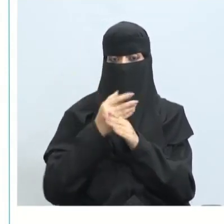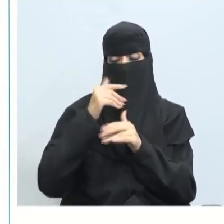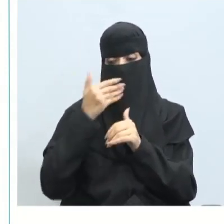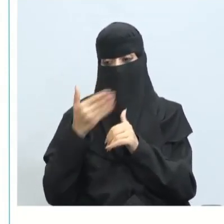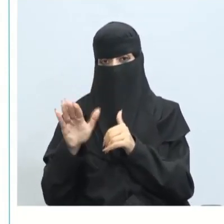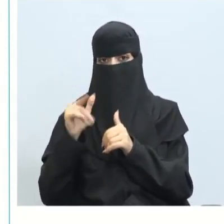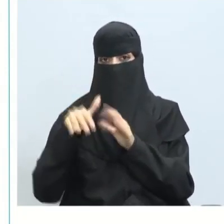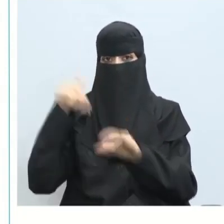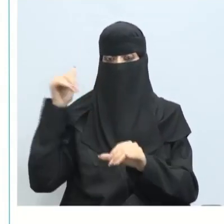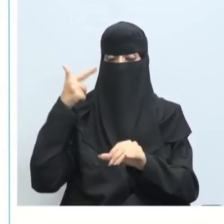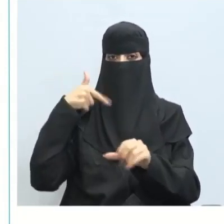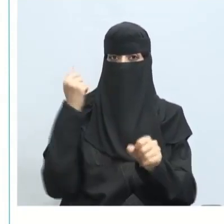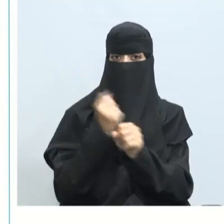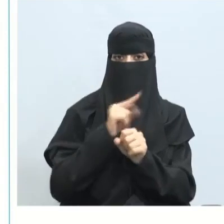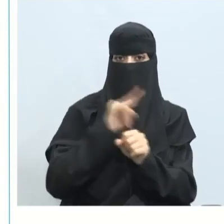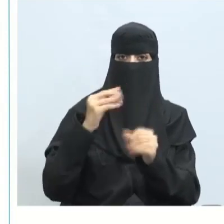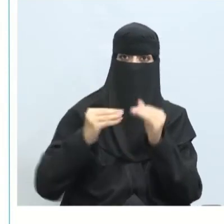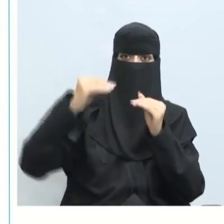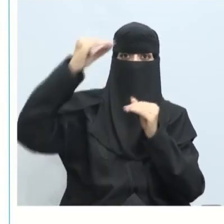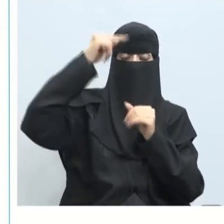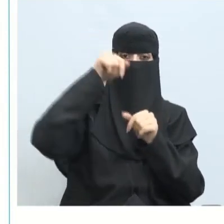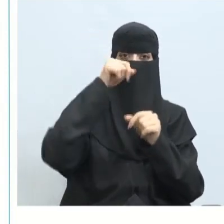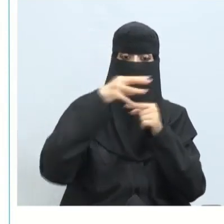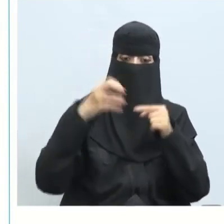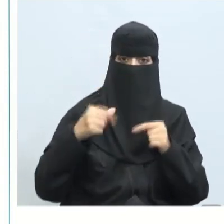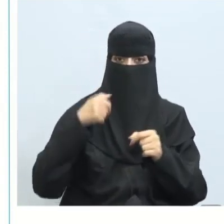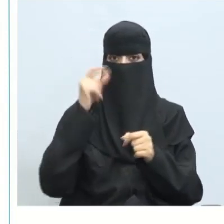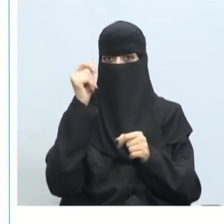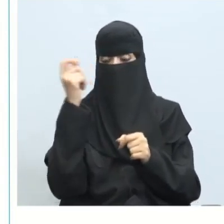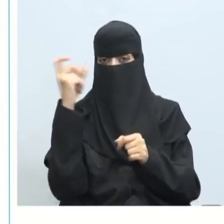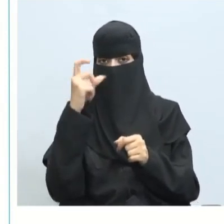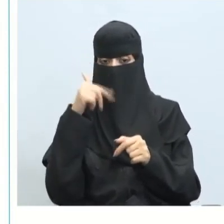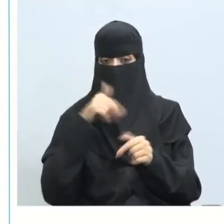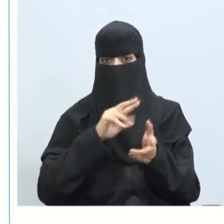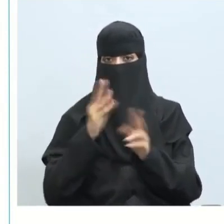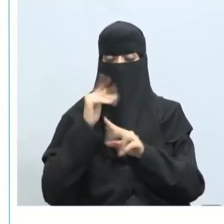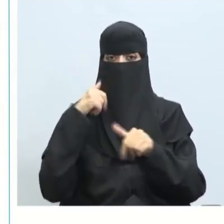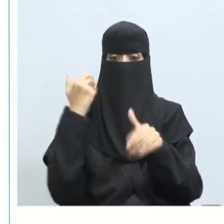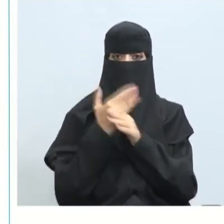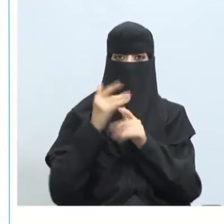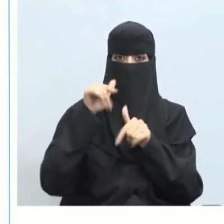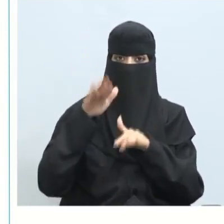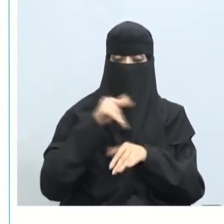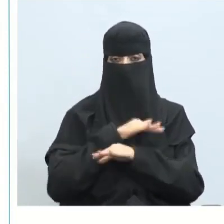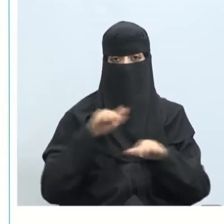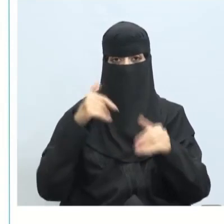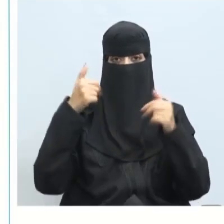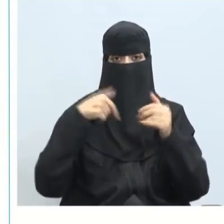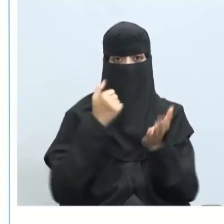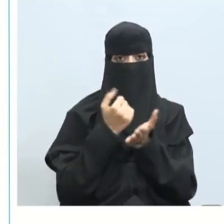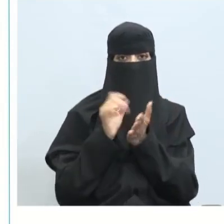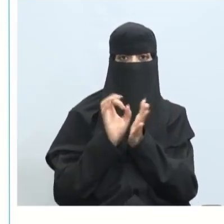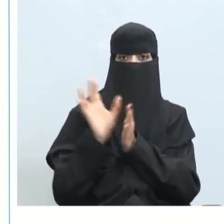الوظيفة قد تسبب في عدم ترقياته بالخصومات وغيرها وقد تسبب مثلا في إنهاء وظيفته